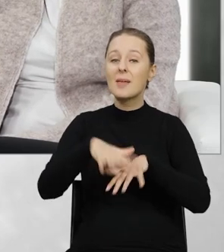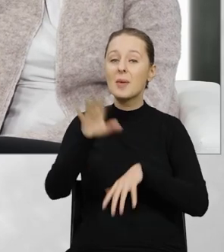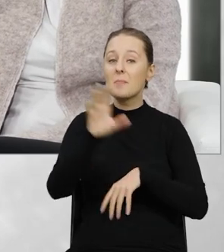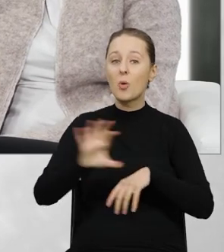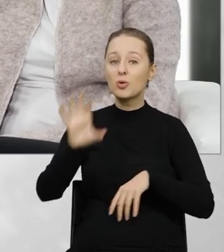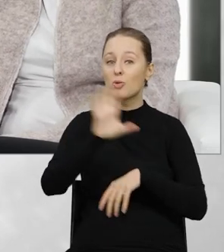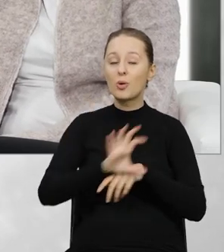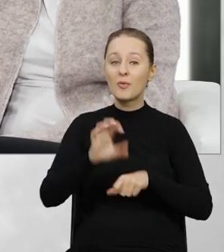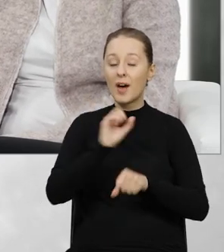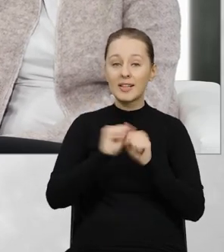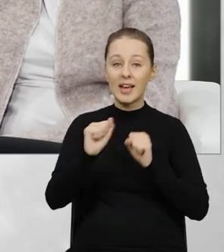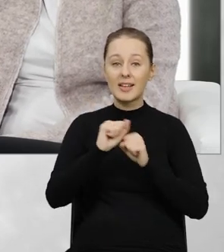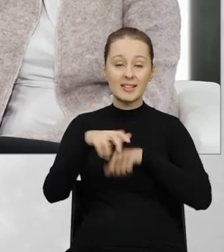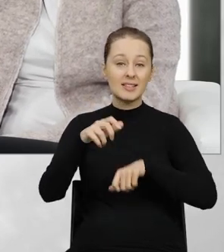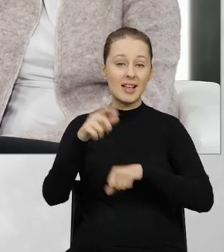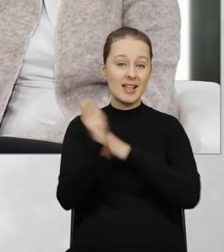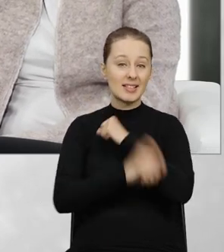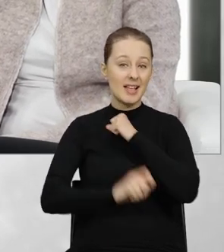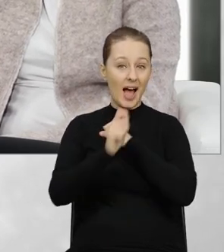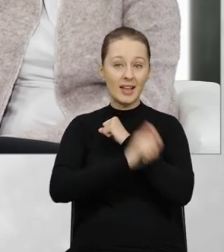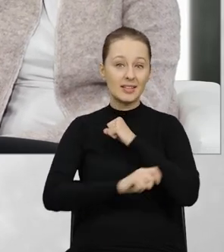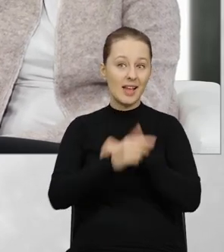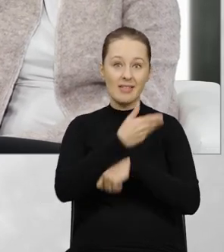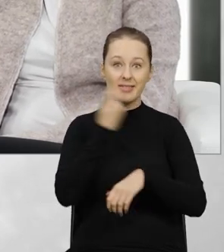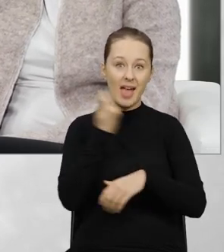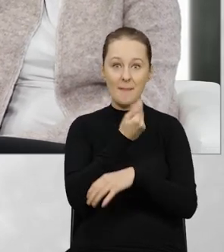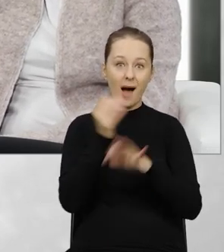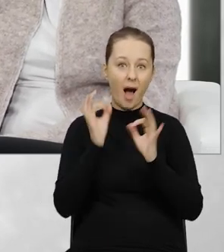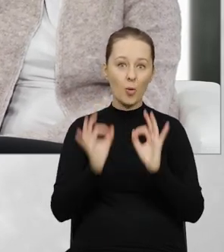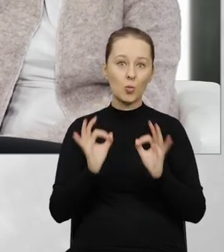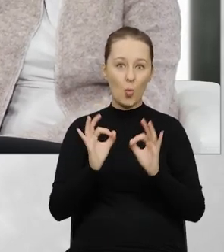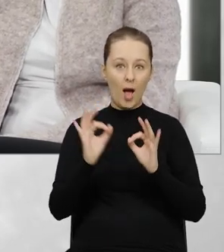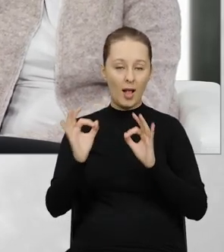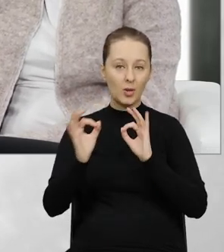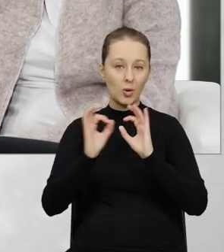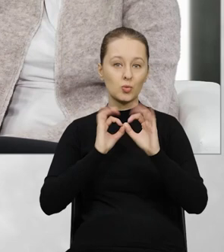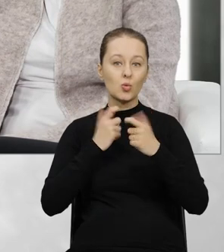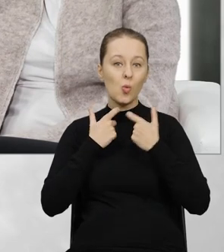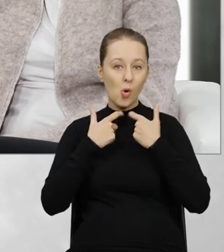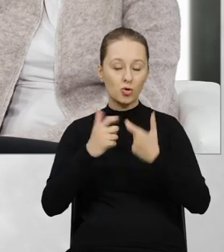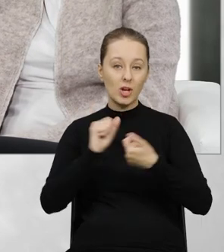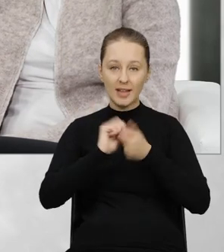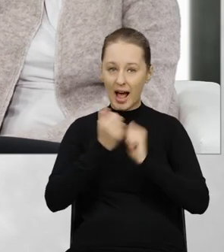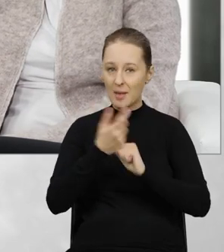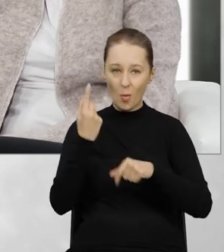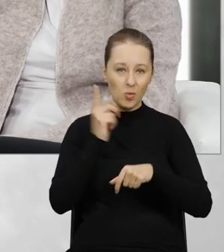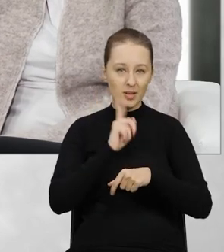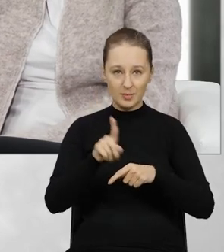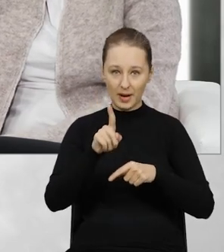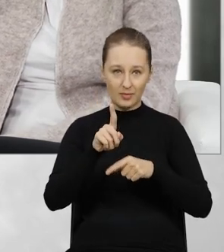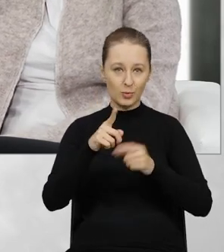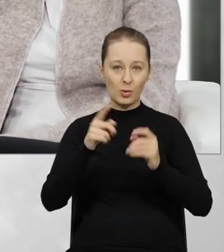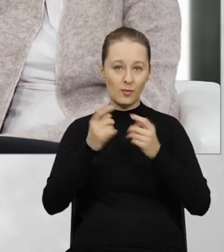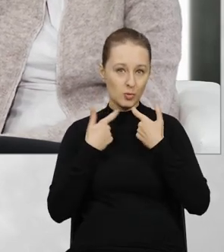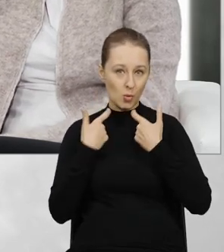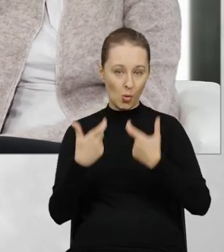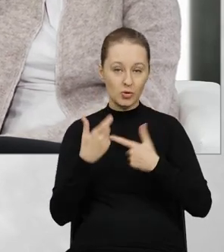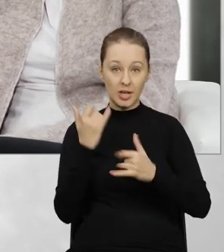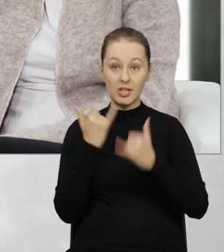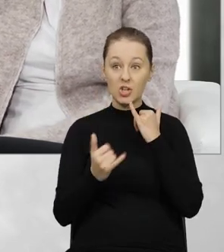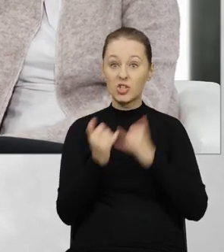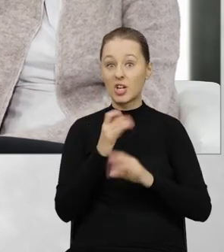monitorowania jest sankcja za brak aktualizacji zgłoszenia, ewentualnie za niezgodność w tym